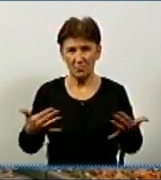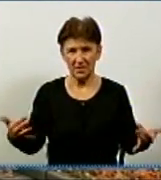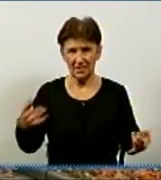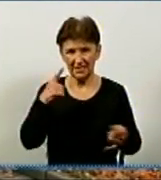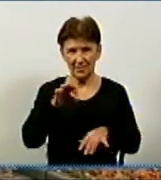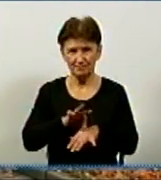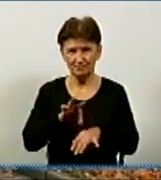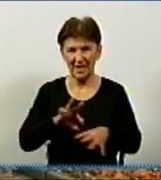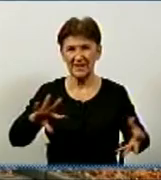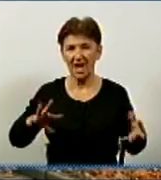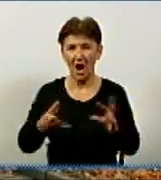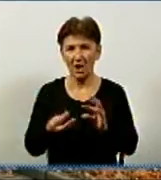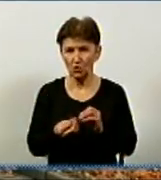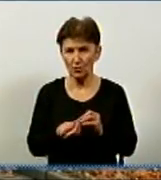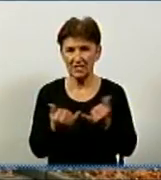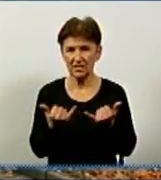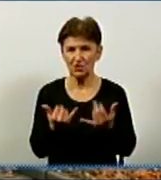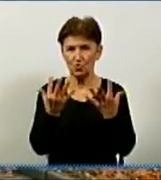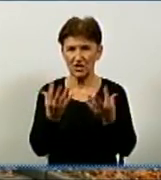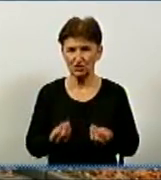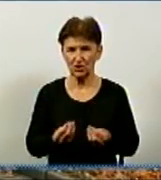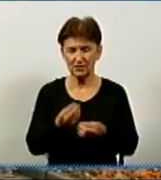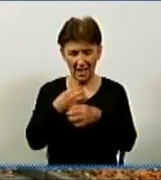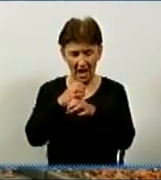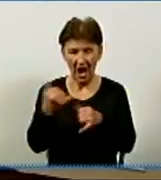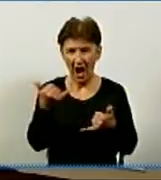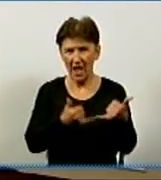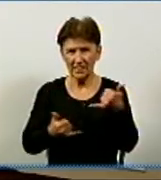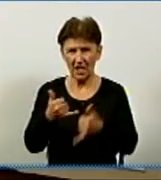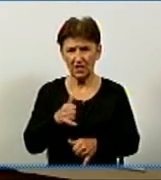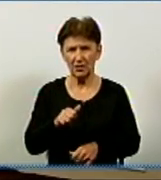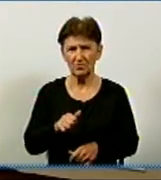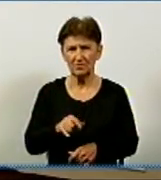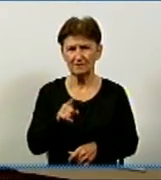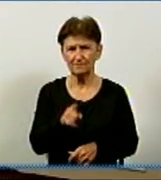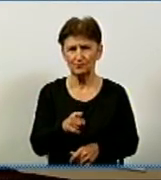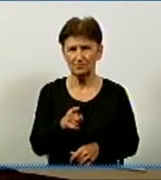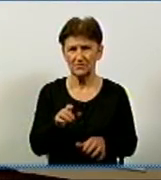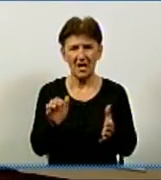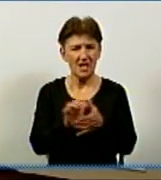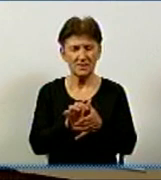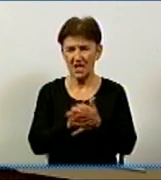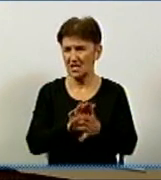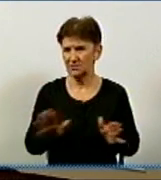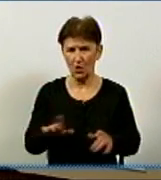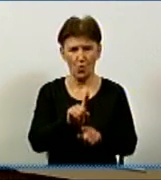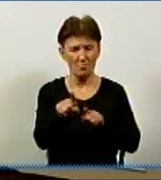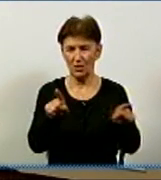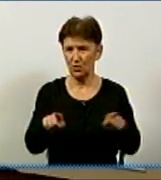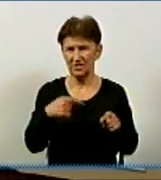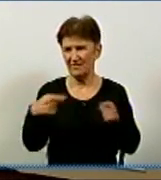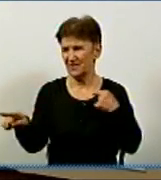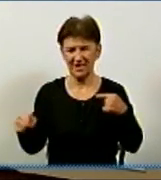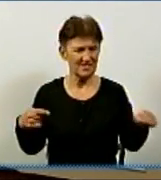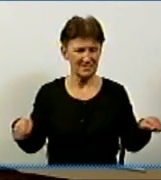сьогоднішній день перебувають аналізи у роботі. Ці люди незнайомі один з одним, перебували в різних компаніях та